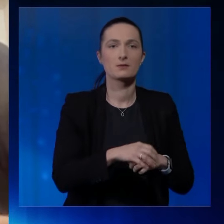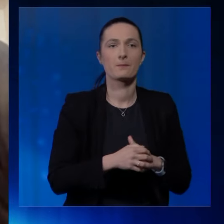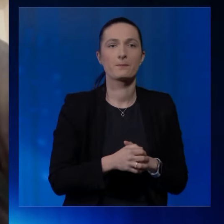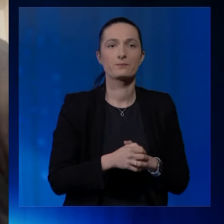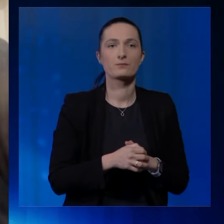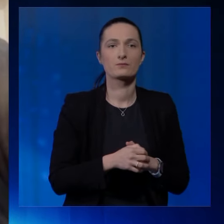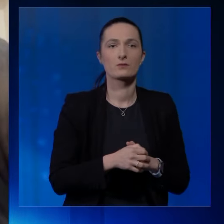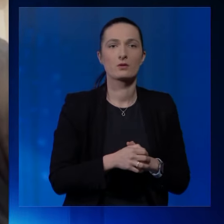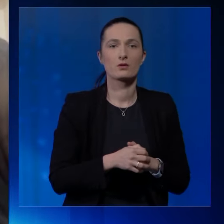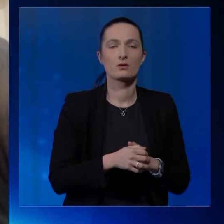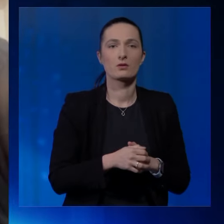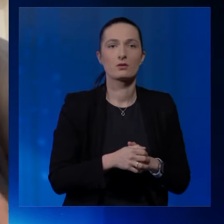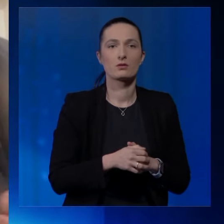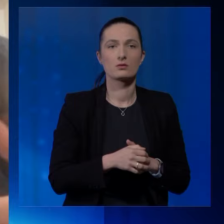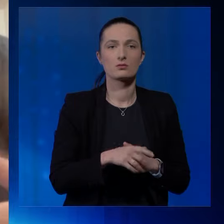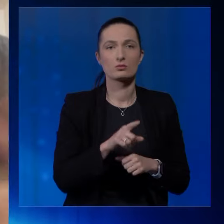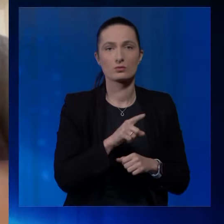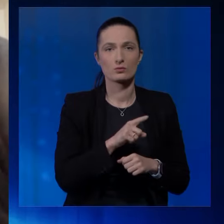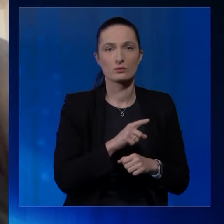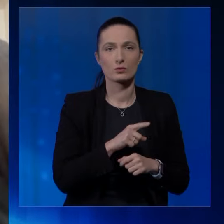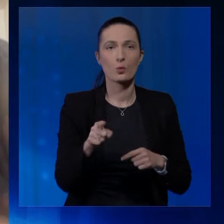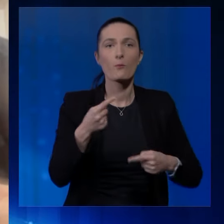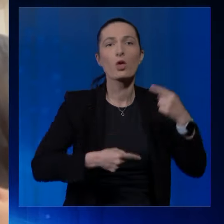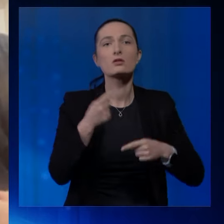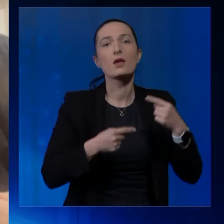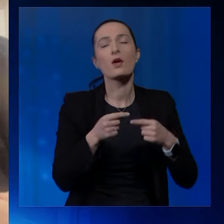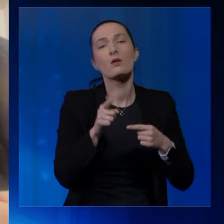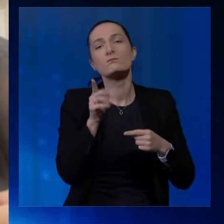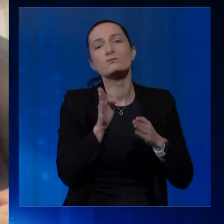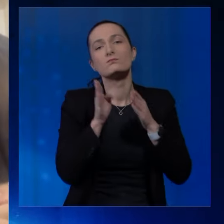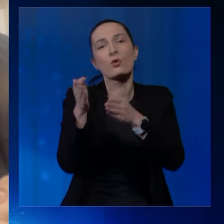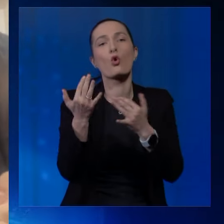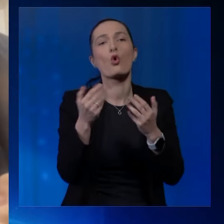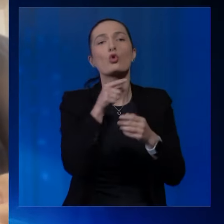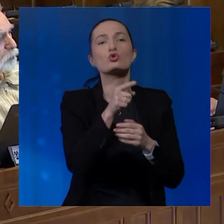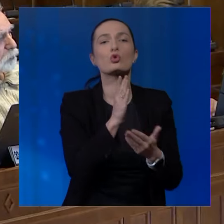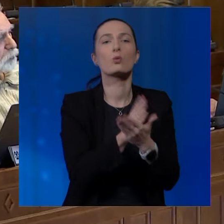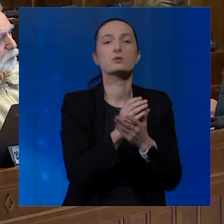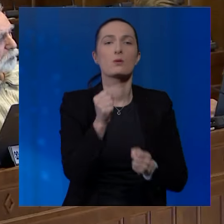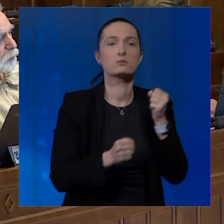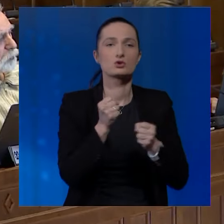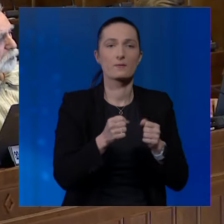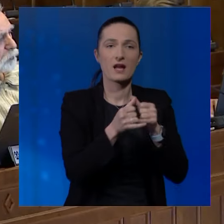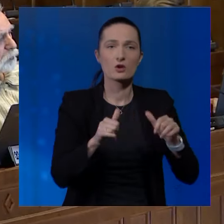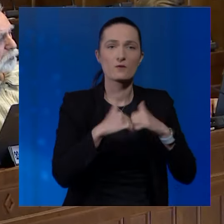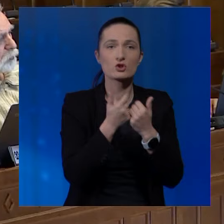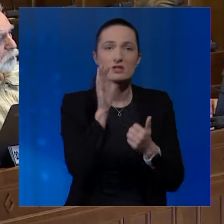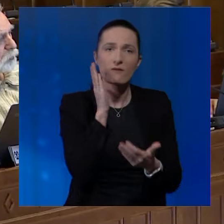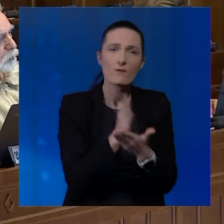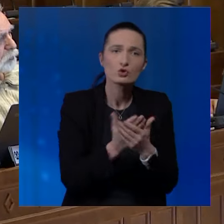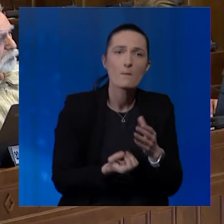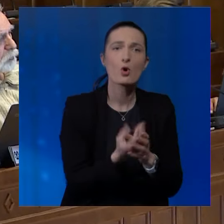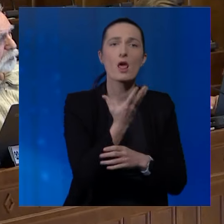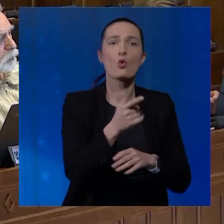četiri gimnazije i tako da. Dakle, do politike je koliko će to ići brzo. Gradsko viječe Sarajeva već je